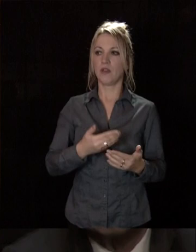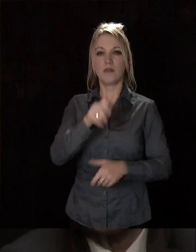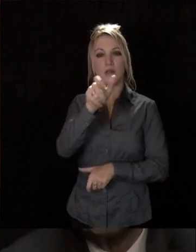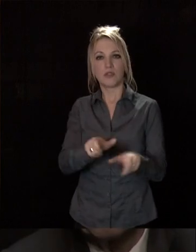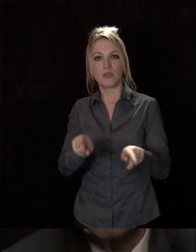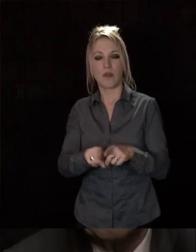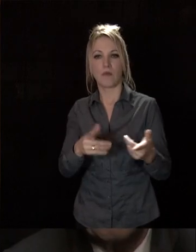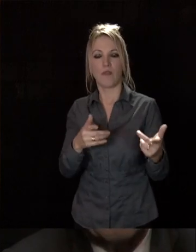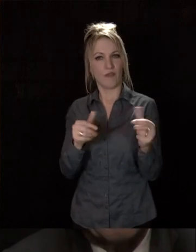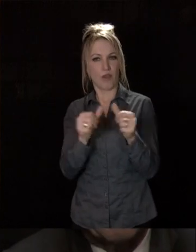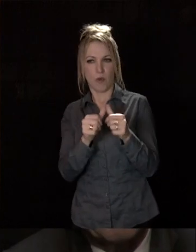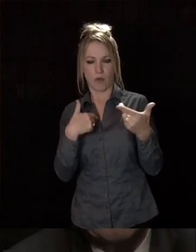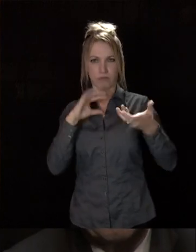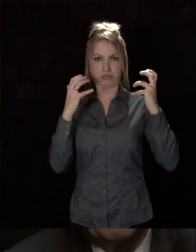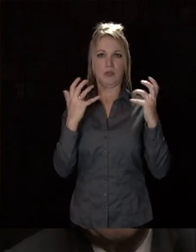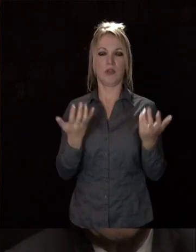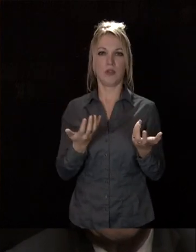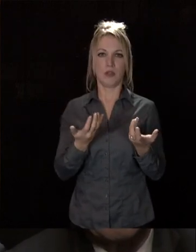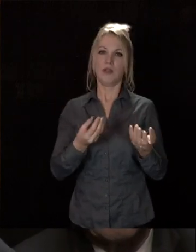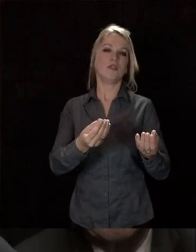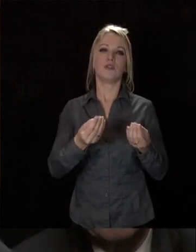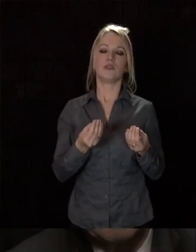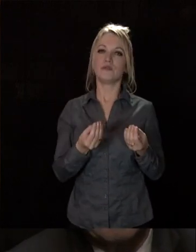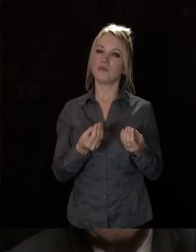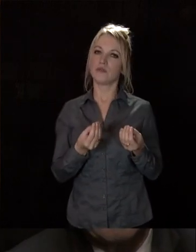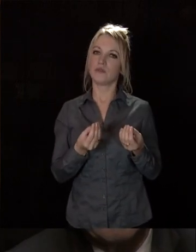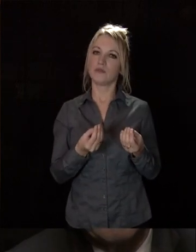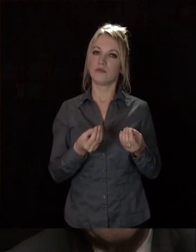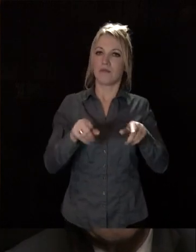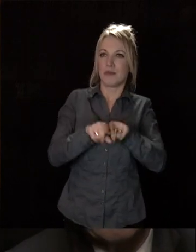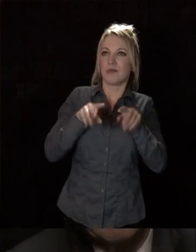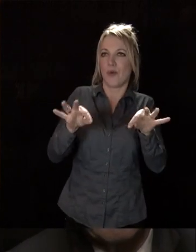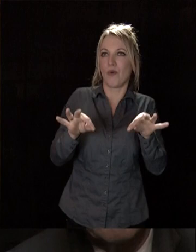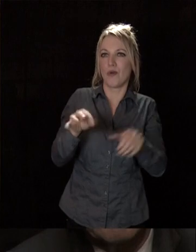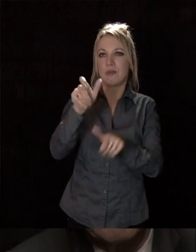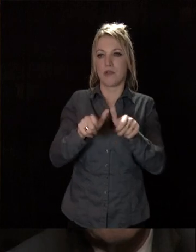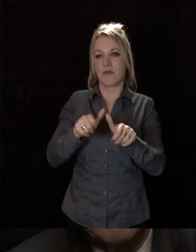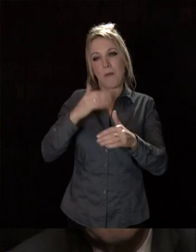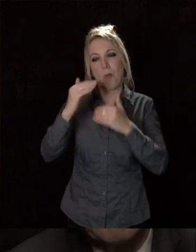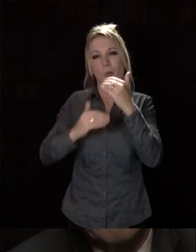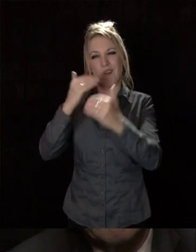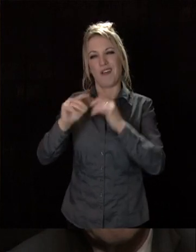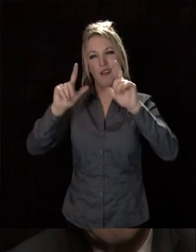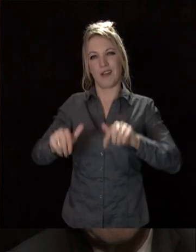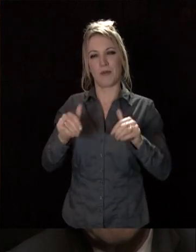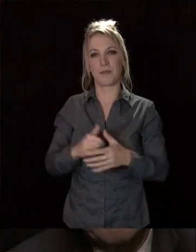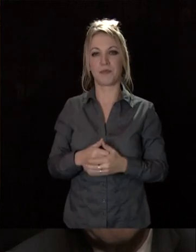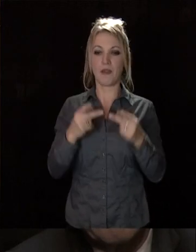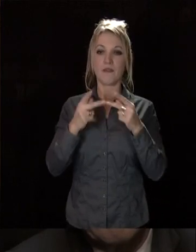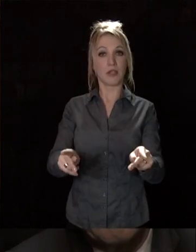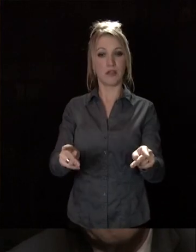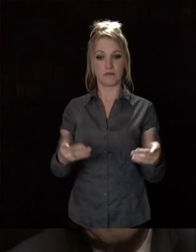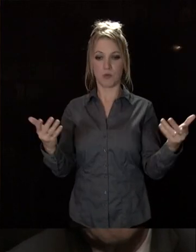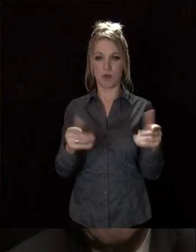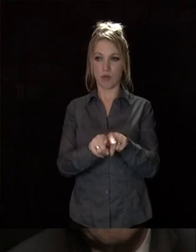servitude et d'aliénation qui accompagnent malheureusement en même temps les plus grands progrès. Or, la ville est un espace